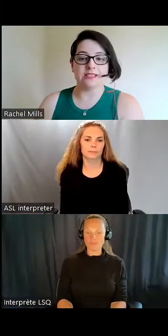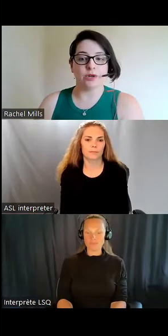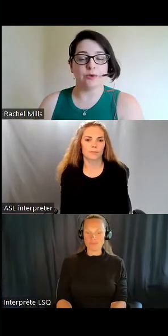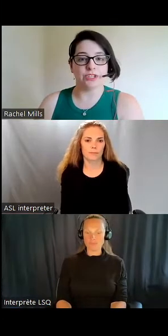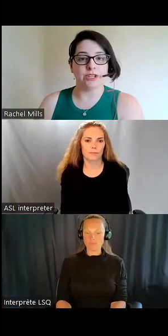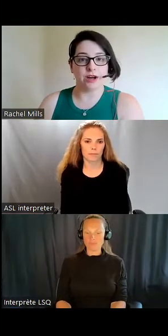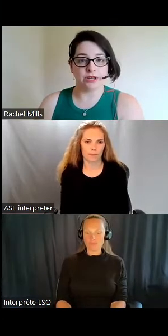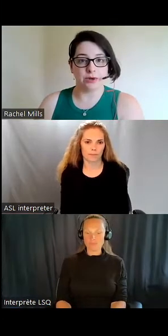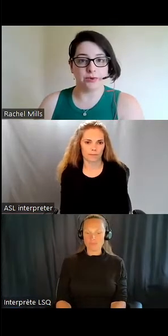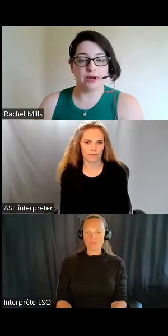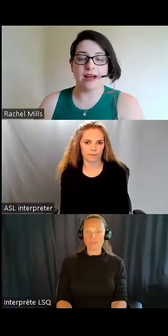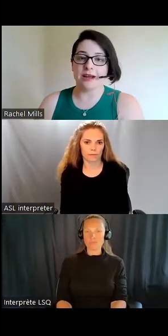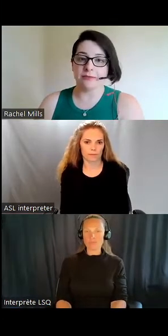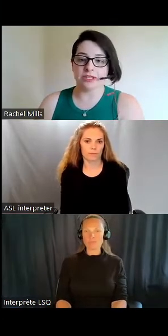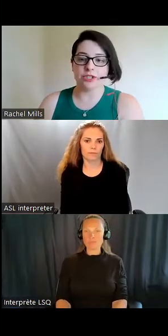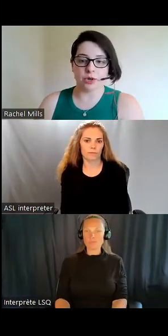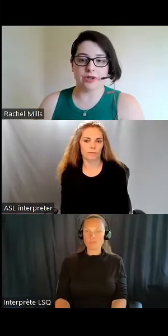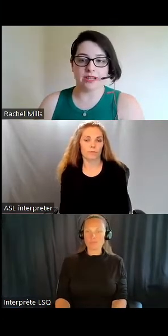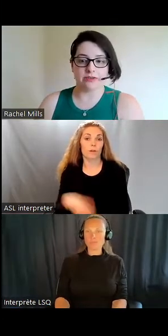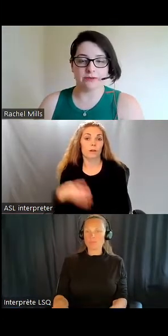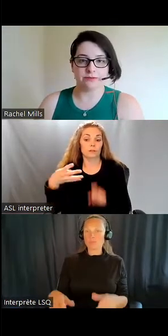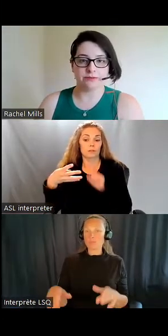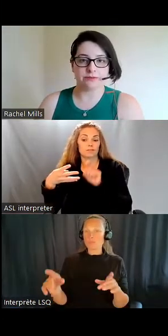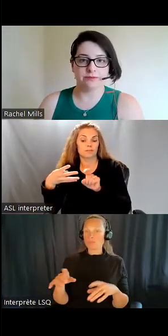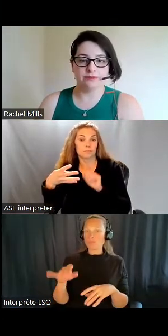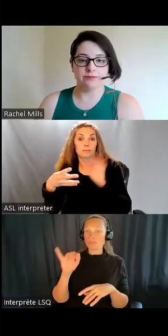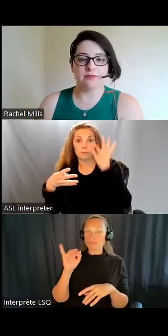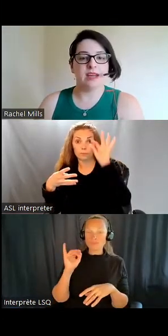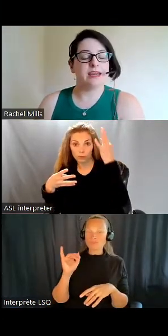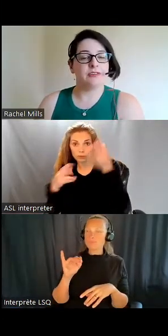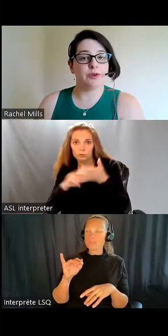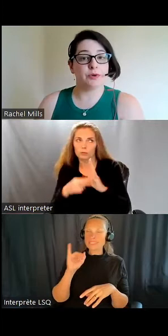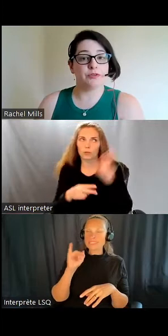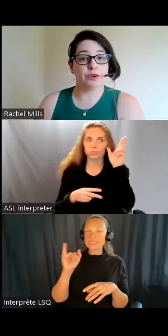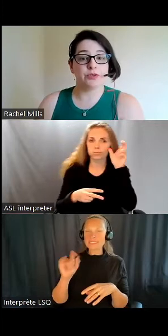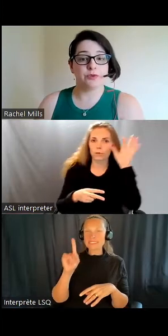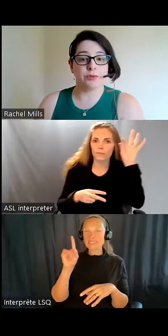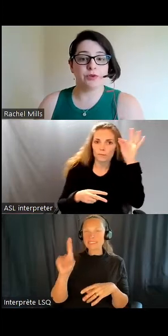et l'audio initial qui aura un volume plus faible.